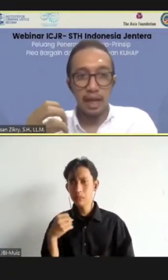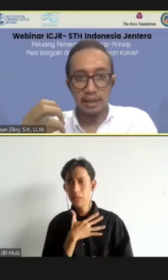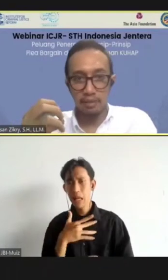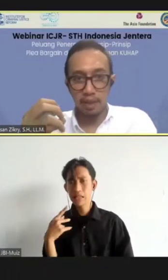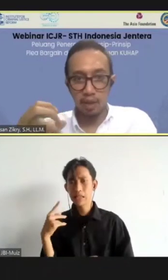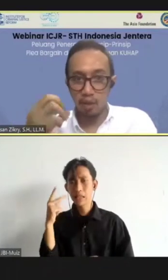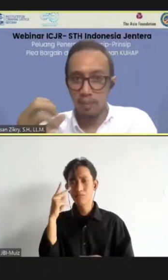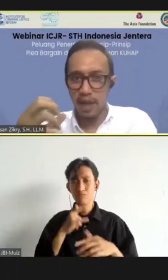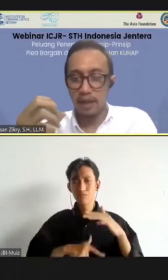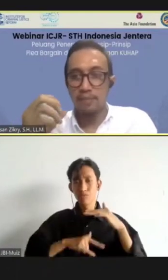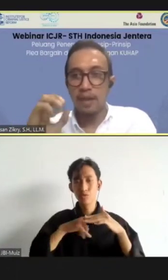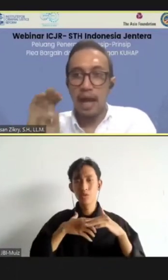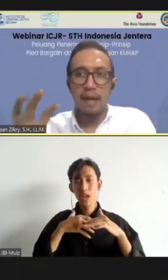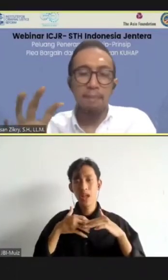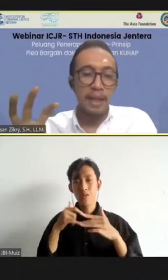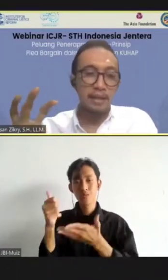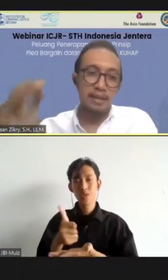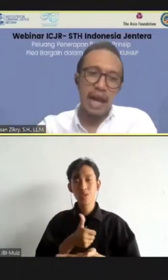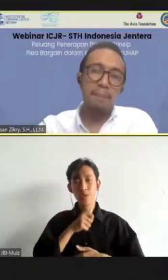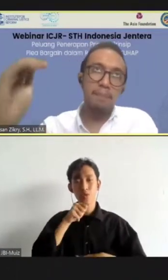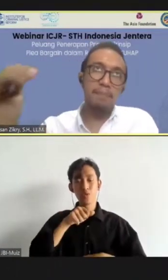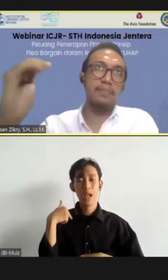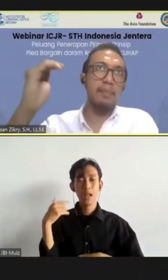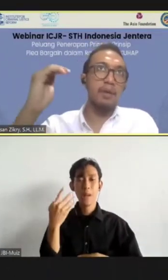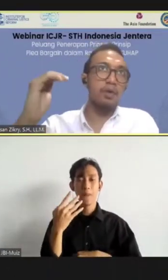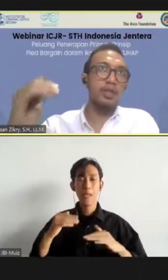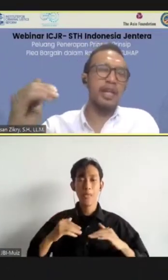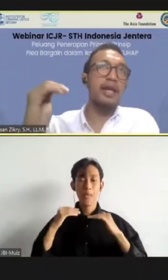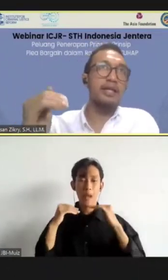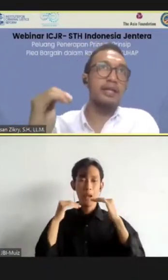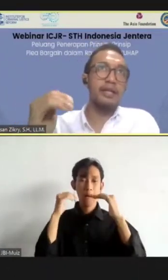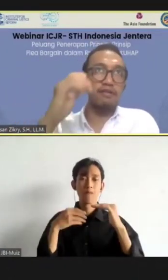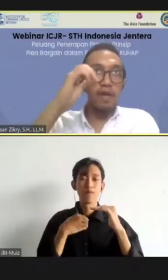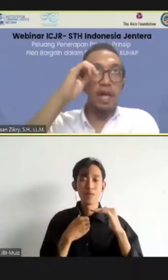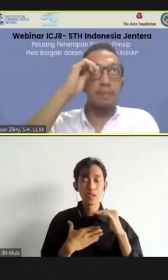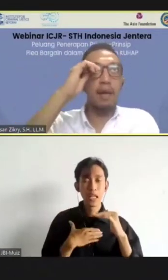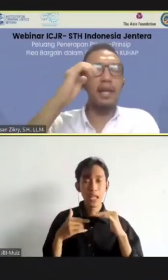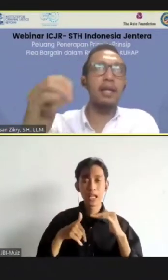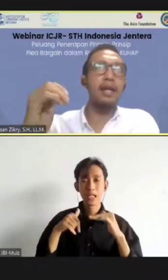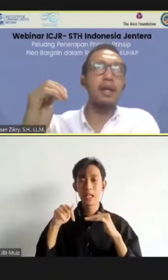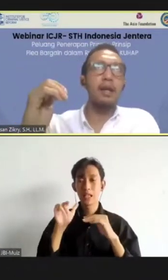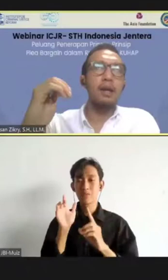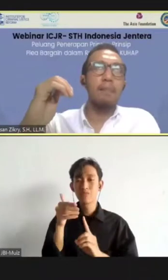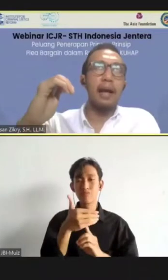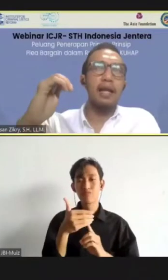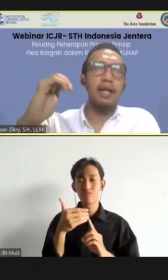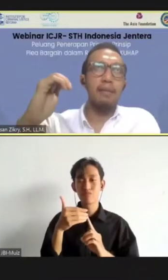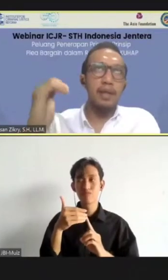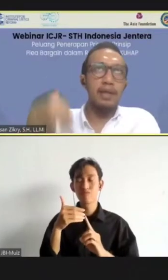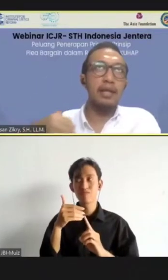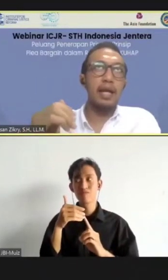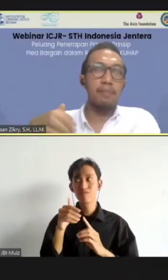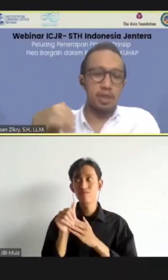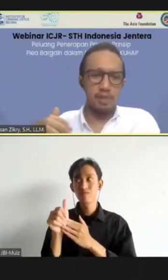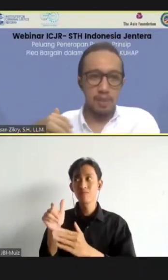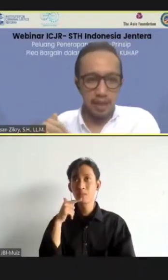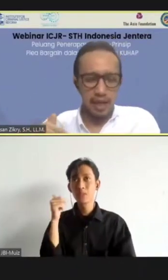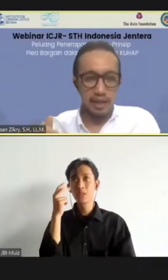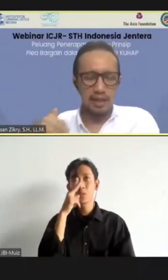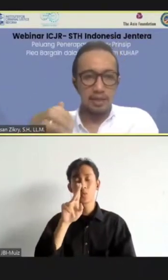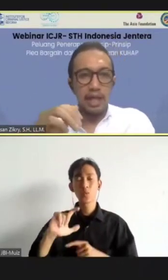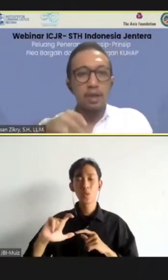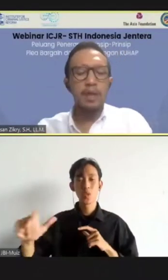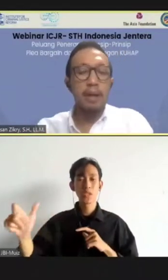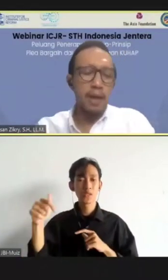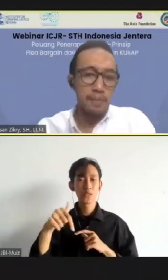memenuhi hak atas bantuan hukumnya. Ada empat tahap yang menurut saya ini jadi safeguard paling penting dalam proses Play